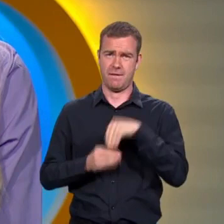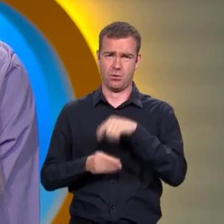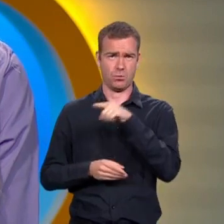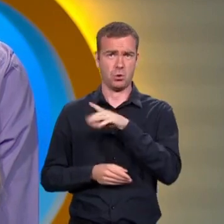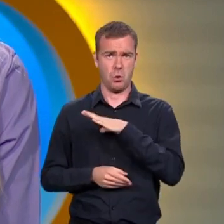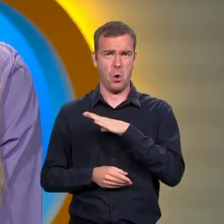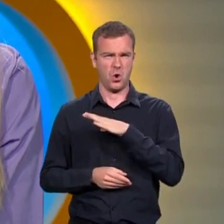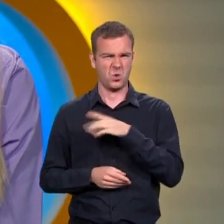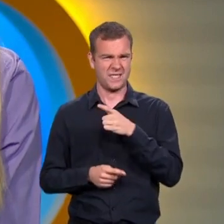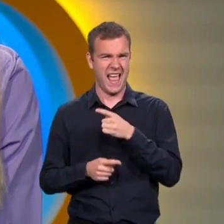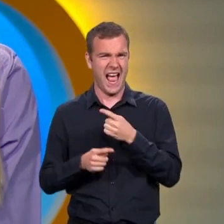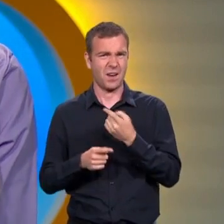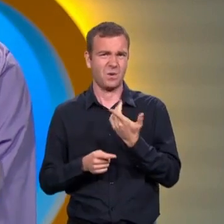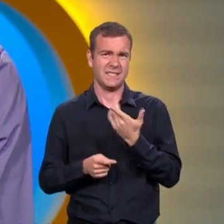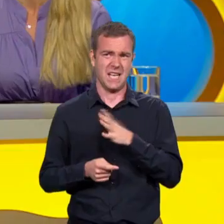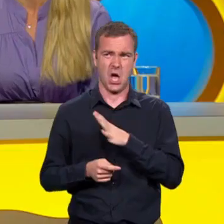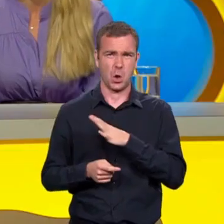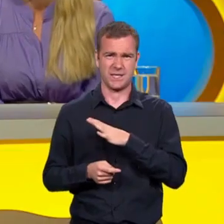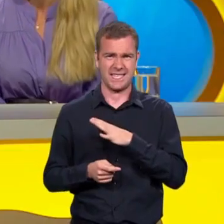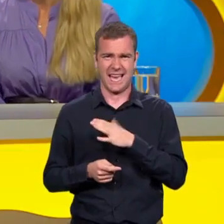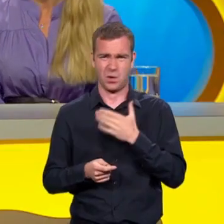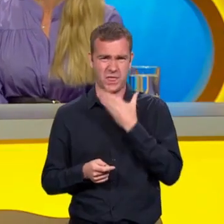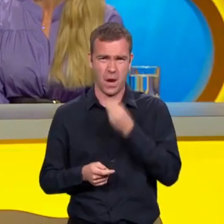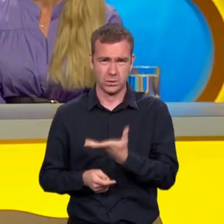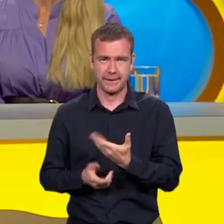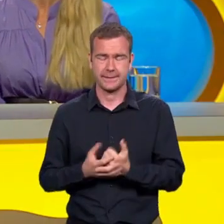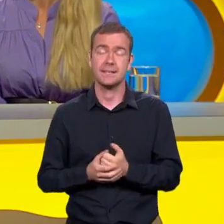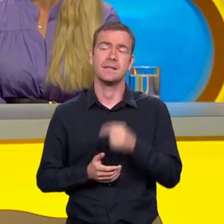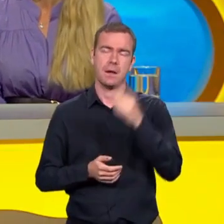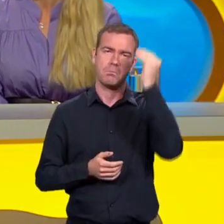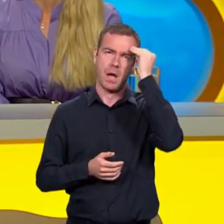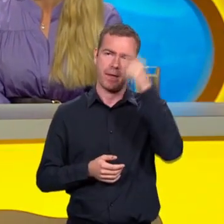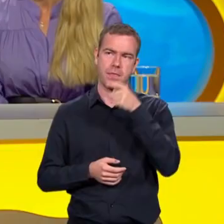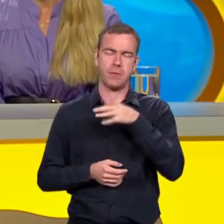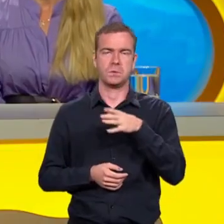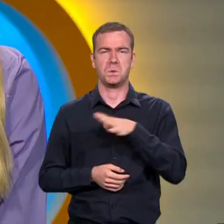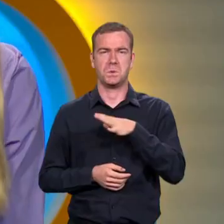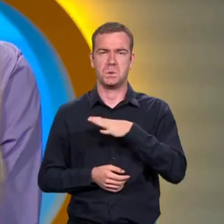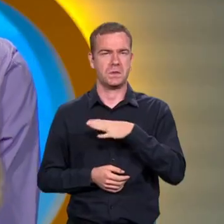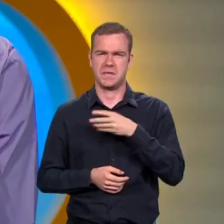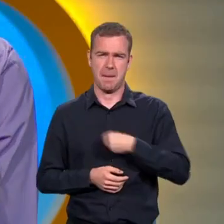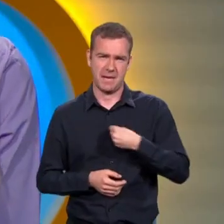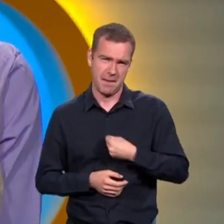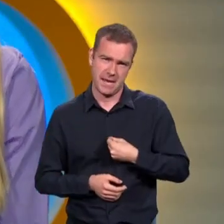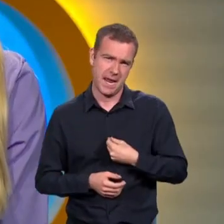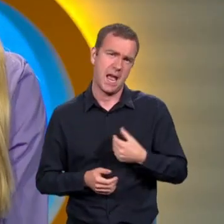chvíli jsem se chtěla propadnout, nevím kam. No tak áno, ale já si myslím, že ste ešte taký potles nedostali, ako všetký. No,